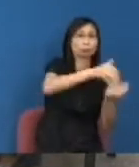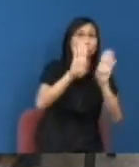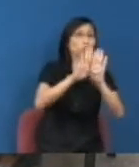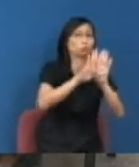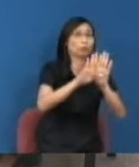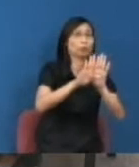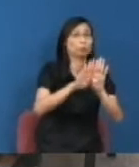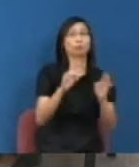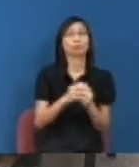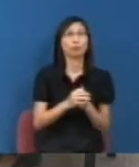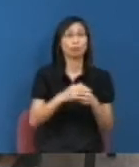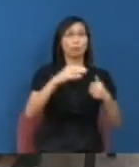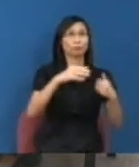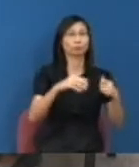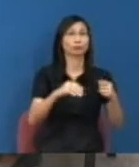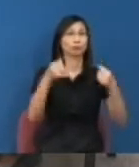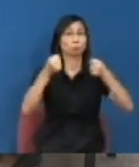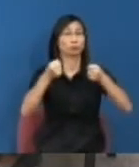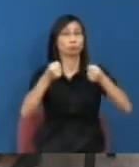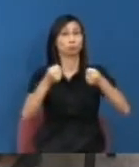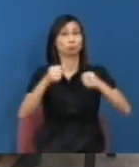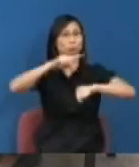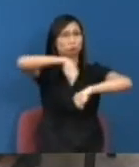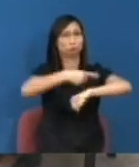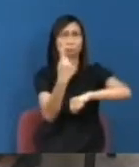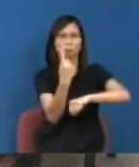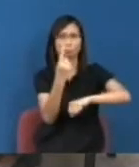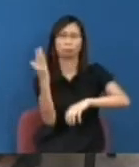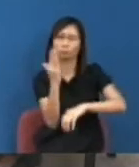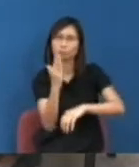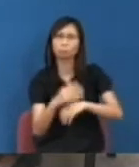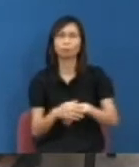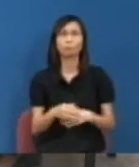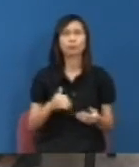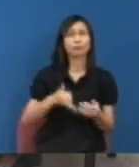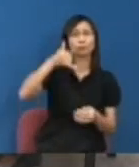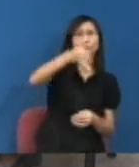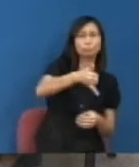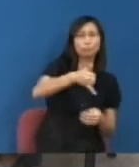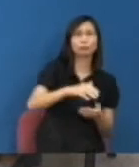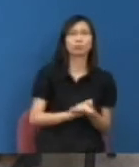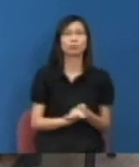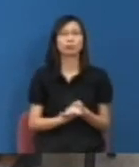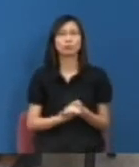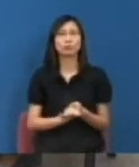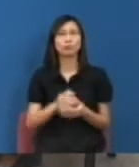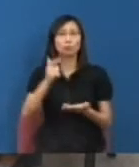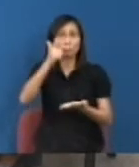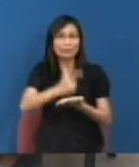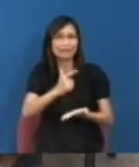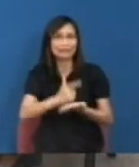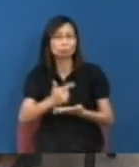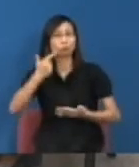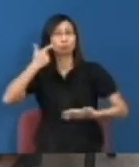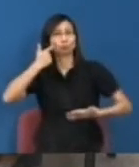人困住了整個小時然後出來然後才會覺得這件事是這麼嚴重當然